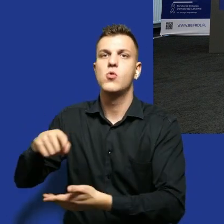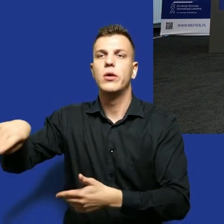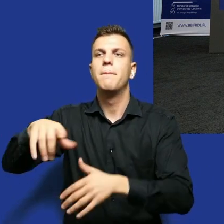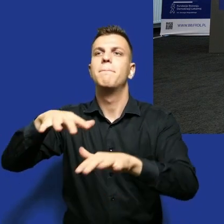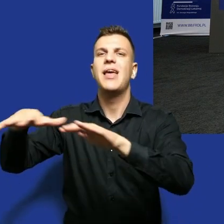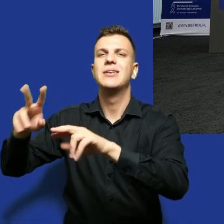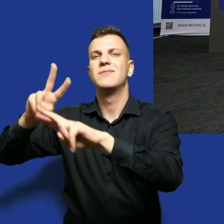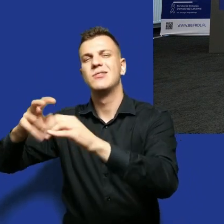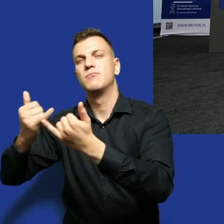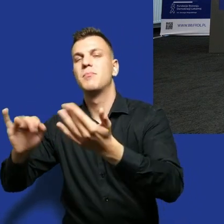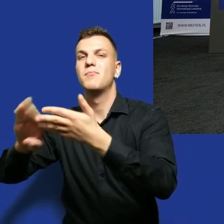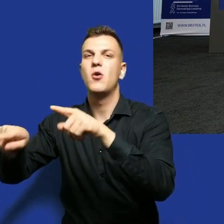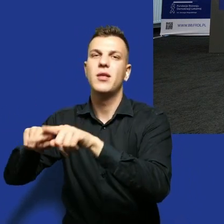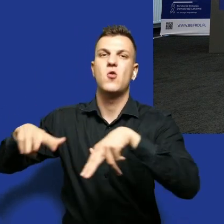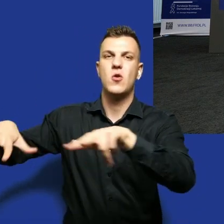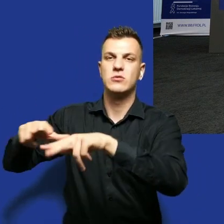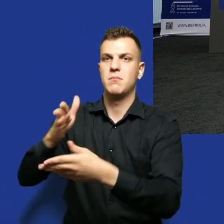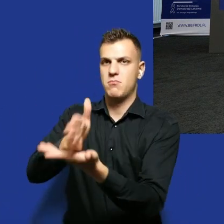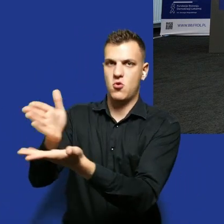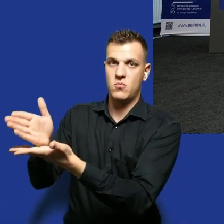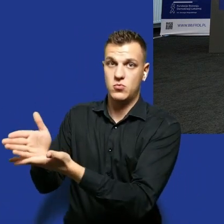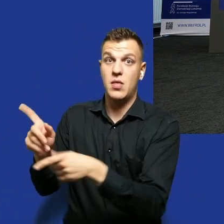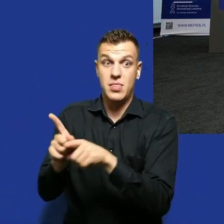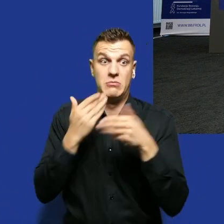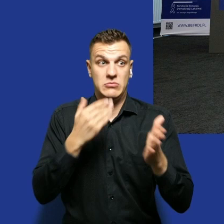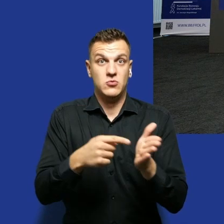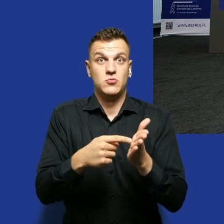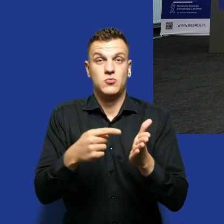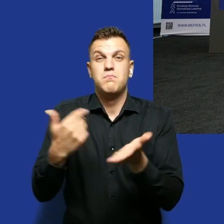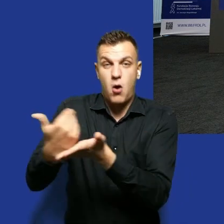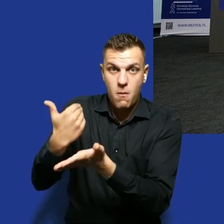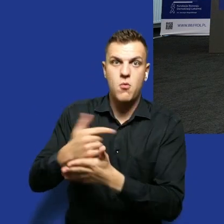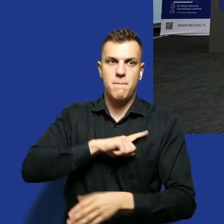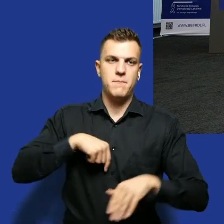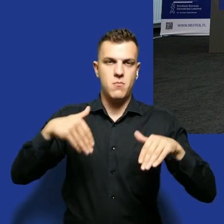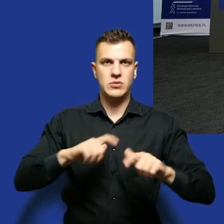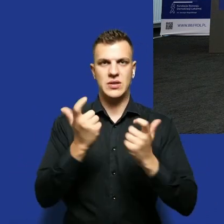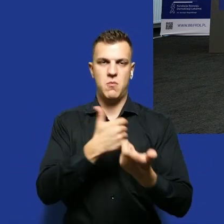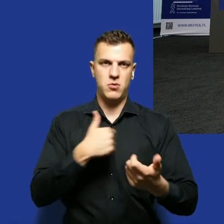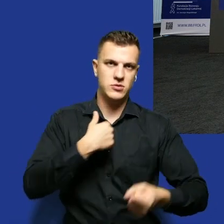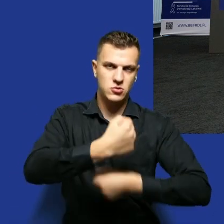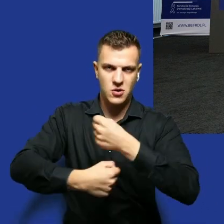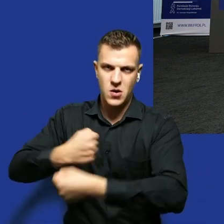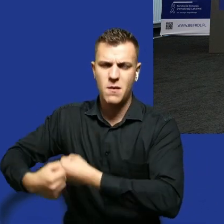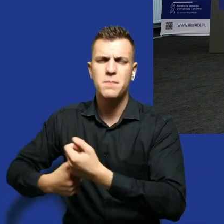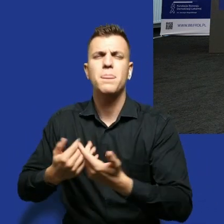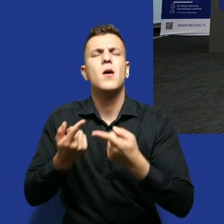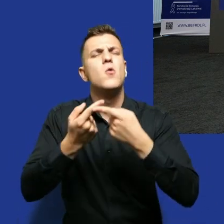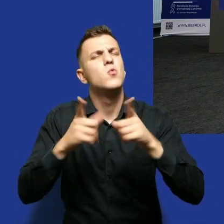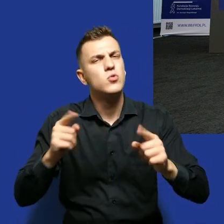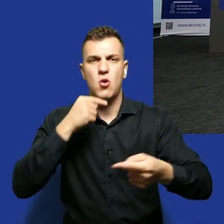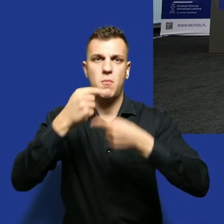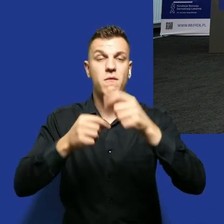zapoczątkowaliśmy to takie działania na całą Polskę i powiem taką szybciutko sytuację z